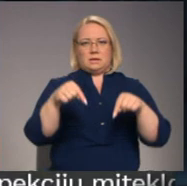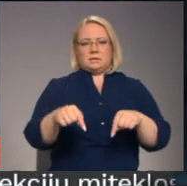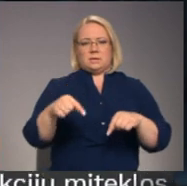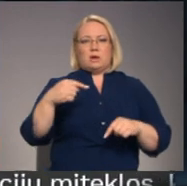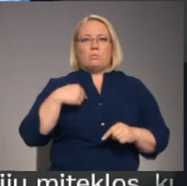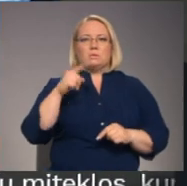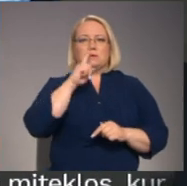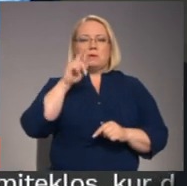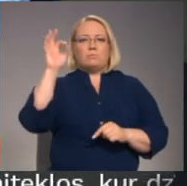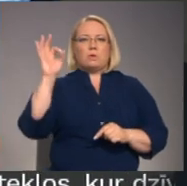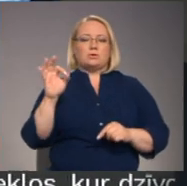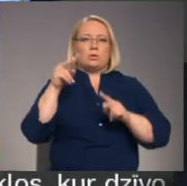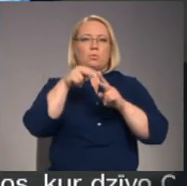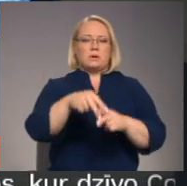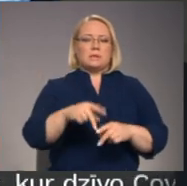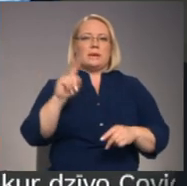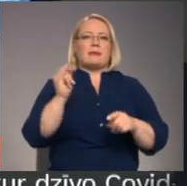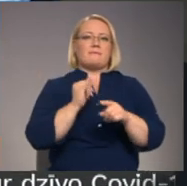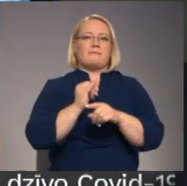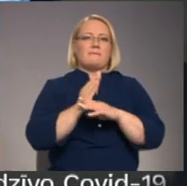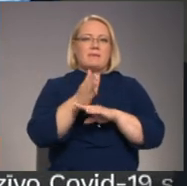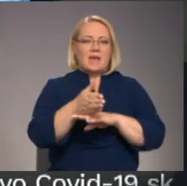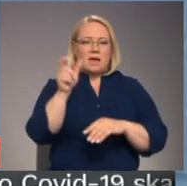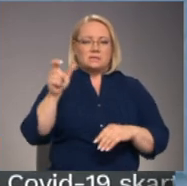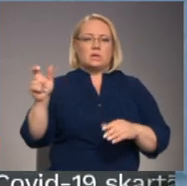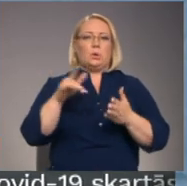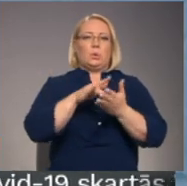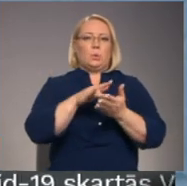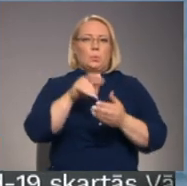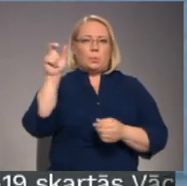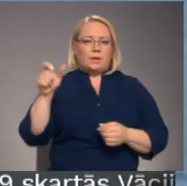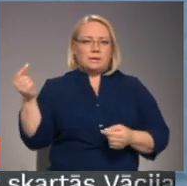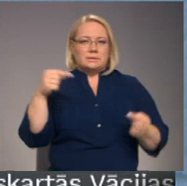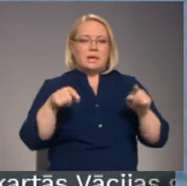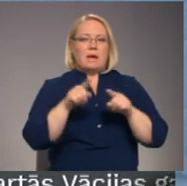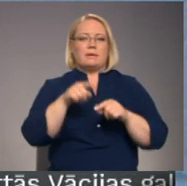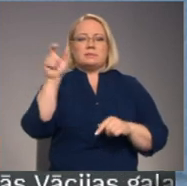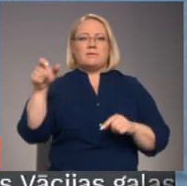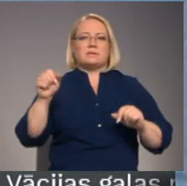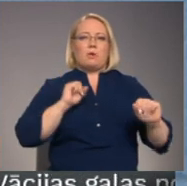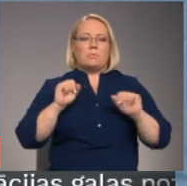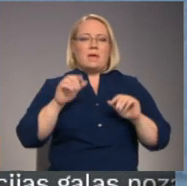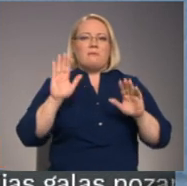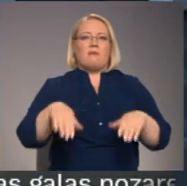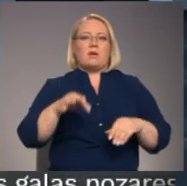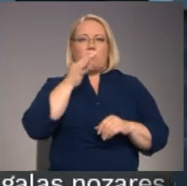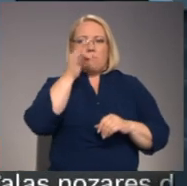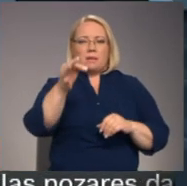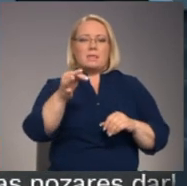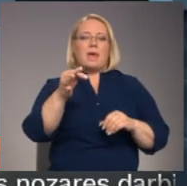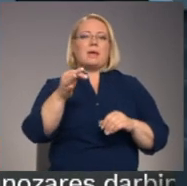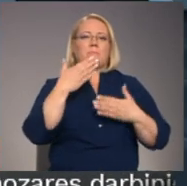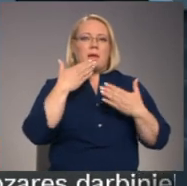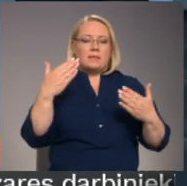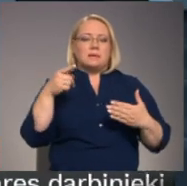noslodze, ir viesi, turisti. Arī cilvēki, kuri ir komandējuma, varu pateikt paldies tam uzņēmumam, kurš